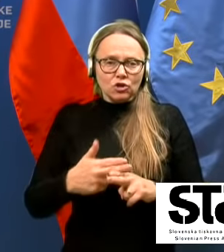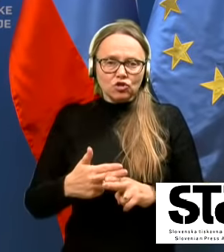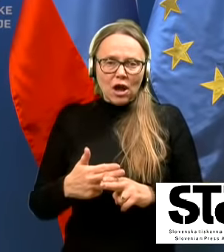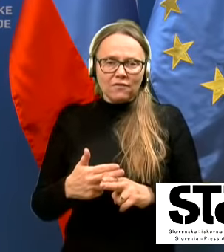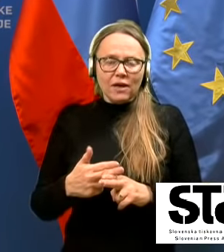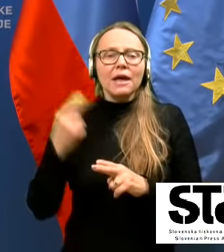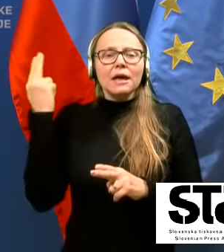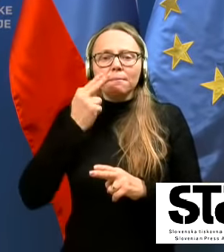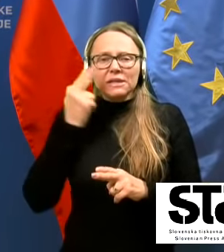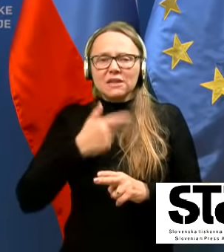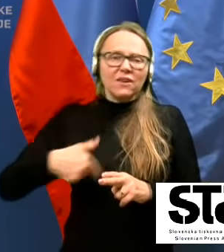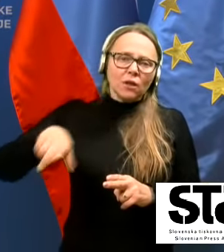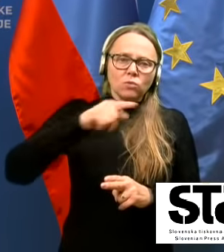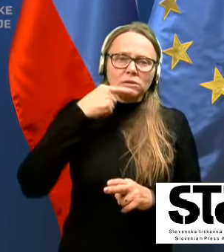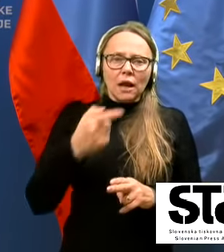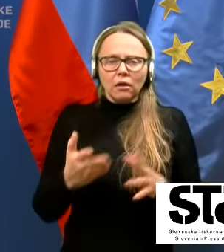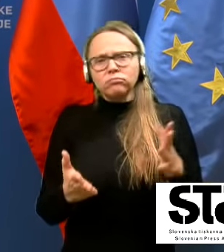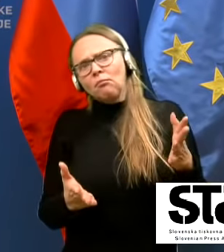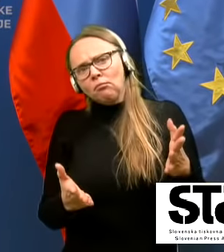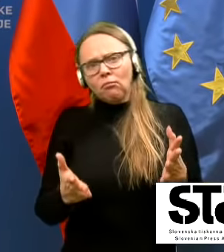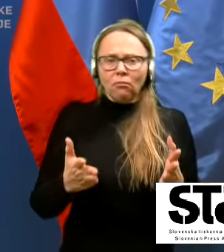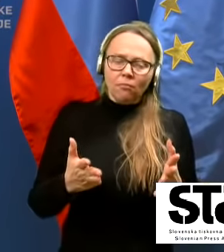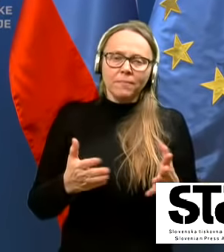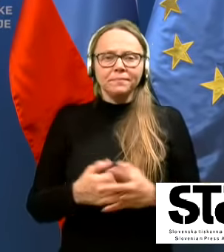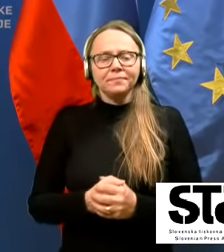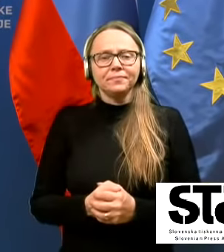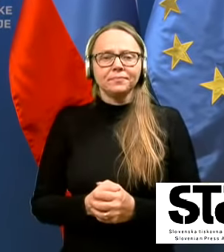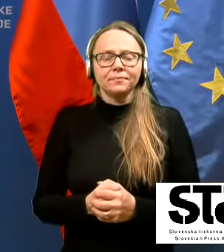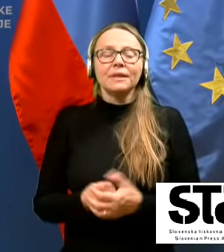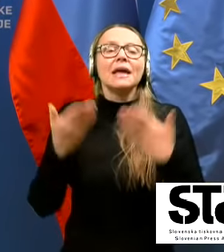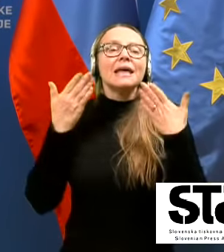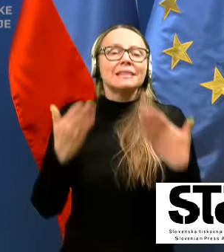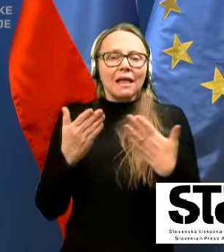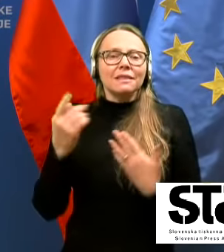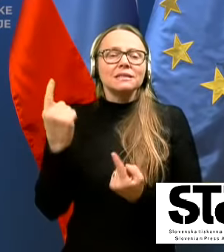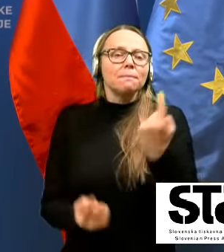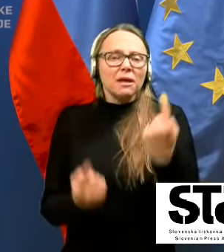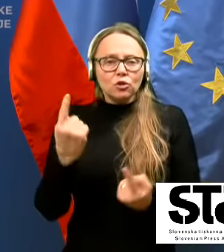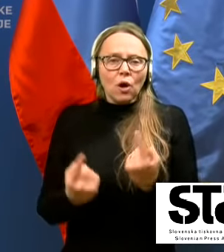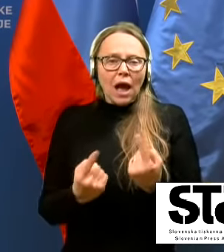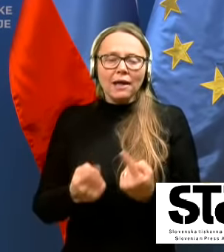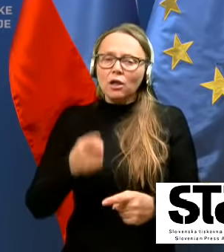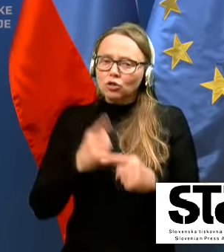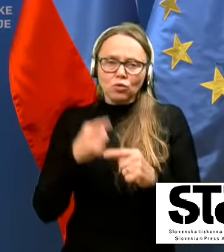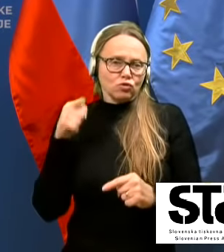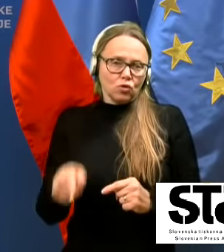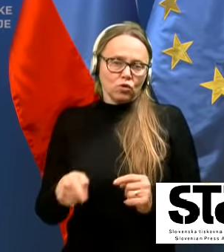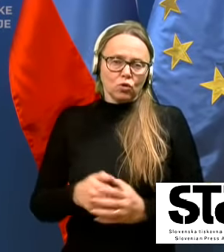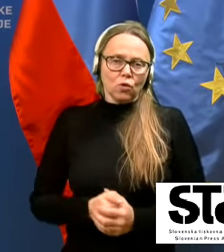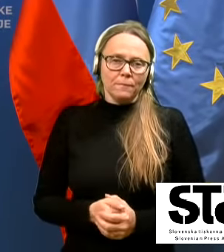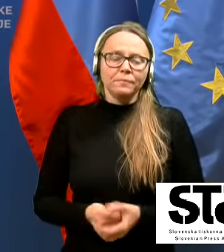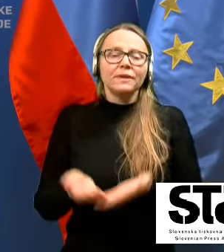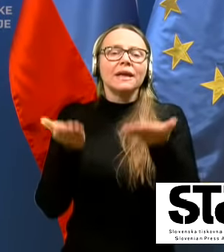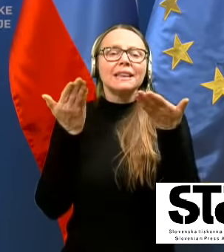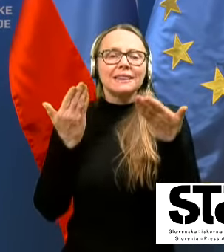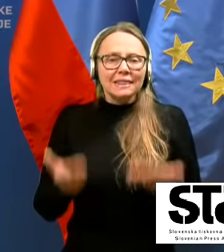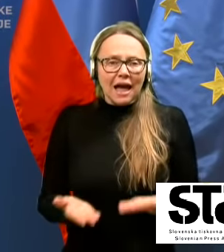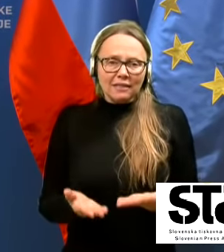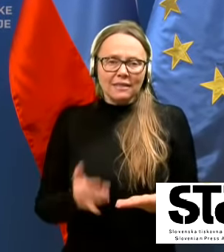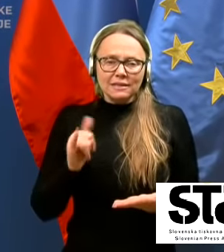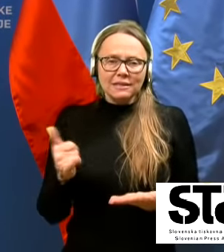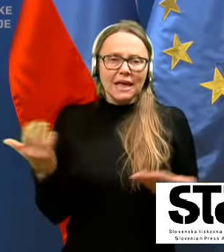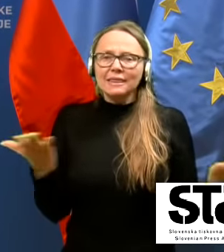bi sveda vsi zmajevali z glavo in danes se dogaja sveda ravno to. Danes je